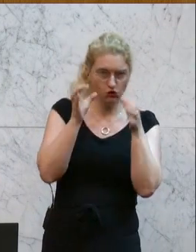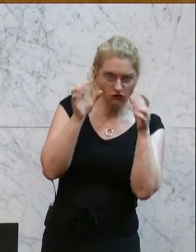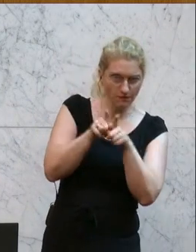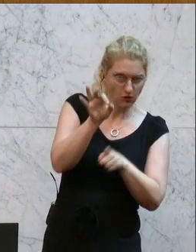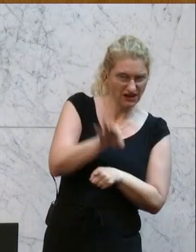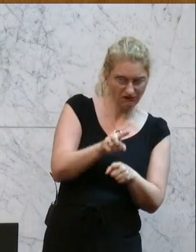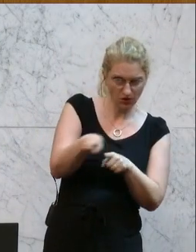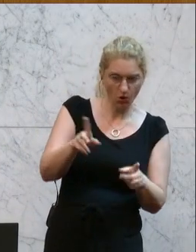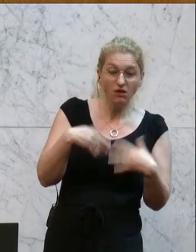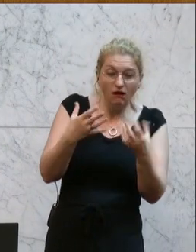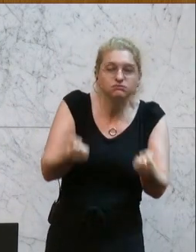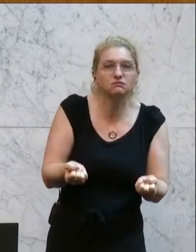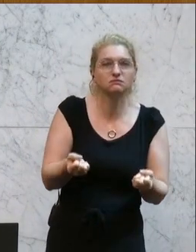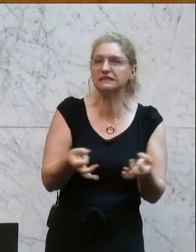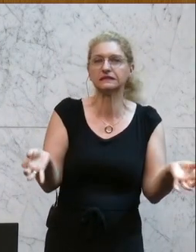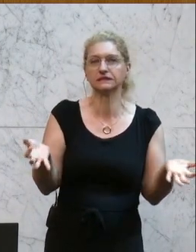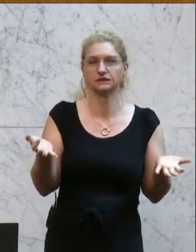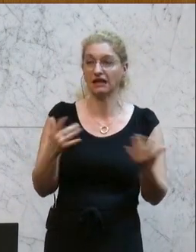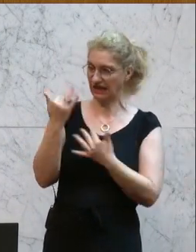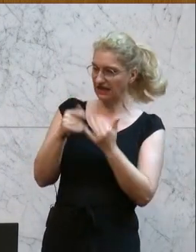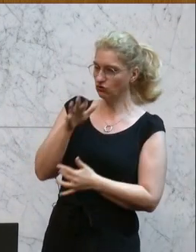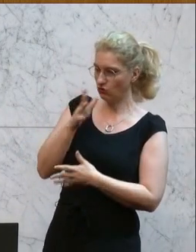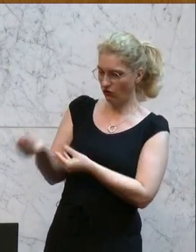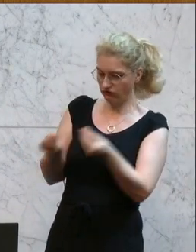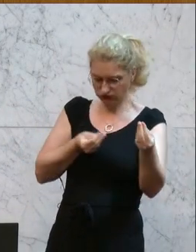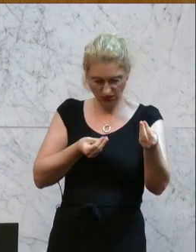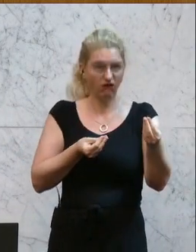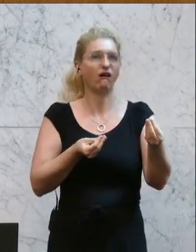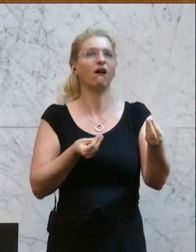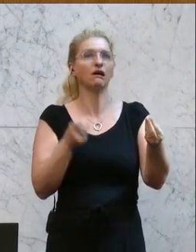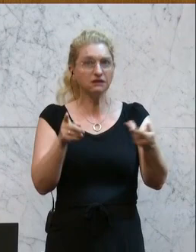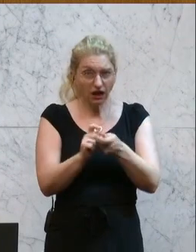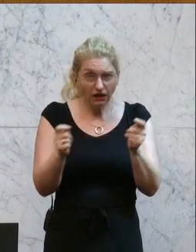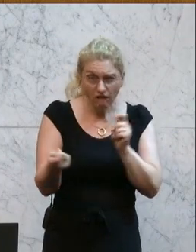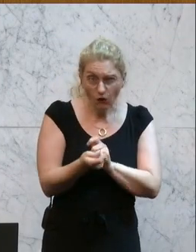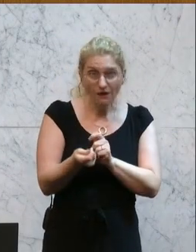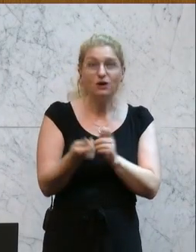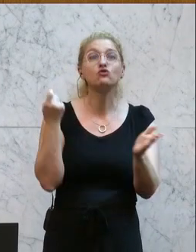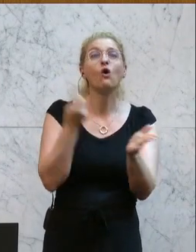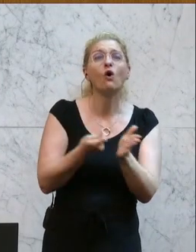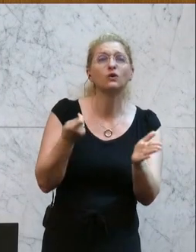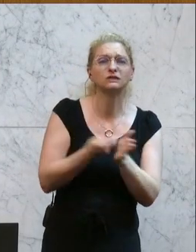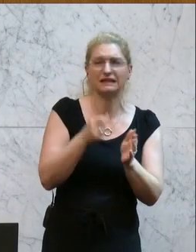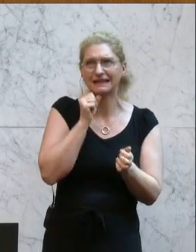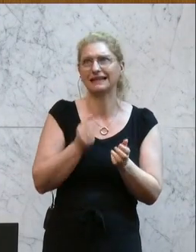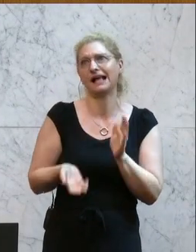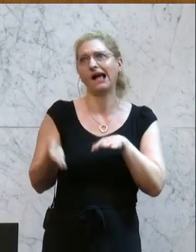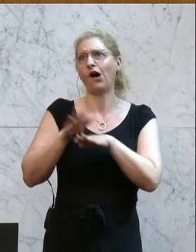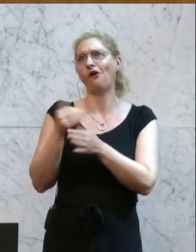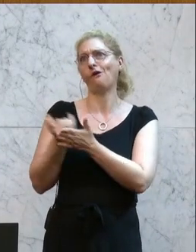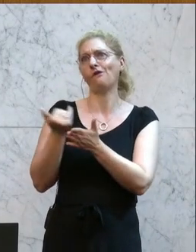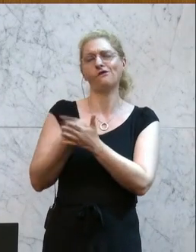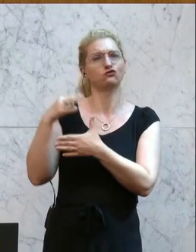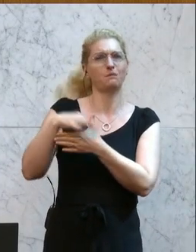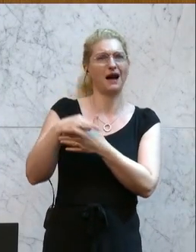Nein, ist worden. Jetzt liegen die Zahlen vor vom Rechnungshof. Kosten tut uns diese Reform etwas. Nichts mit Sparen im System. Keine